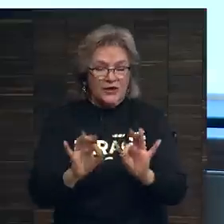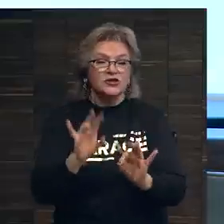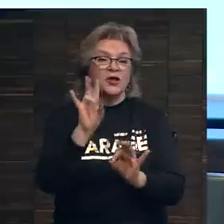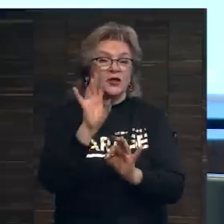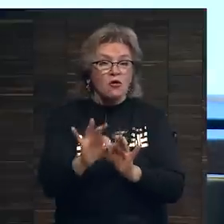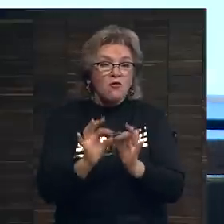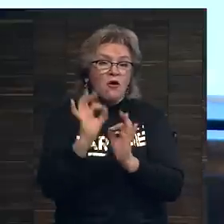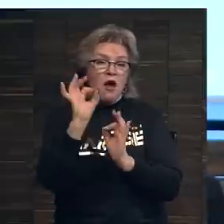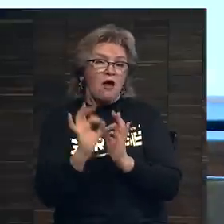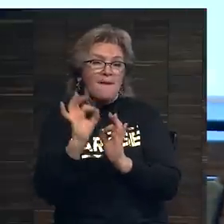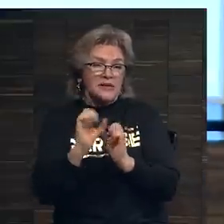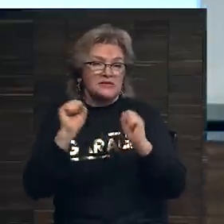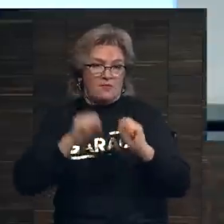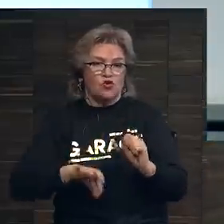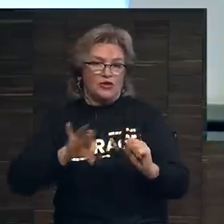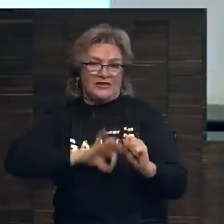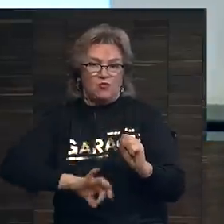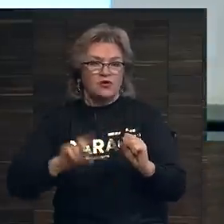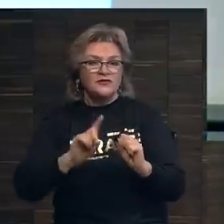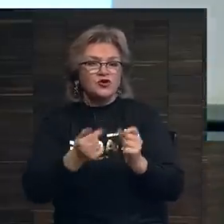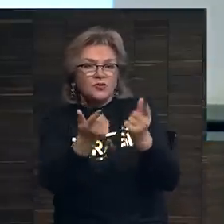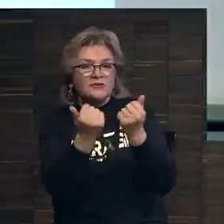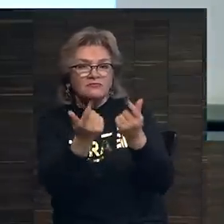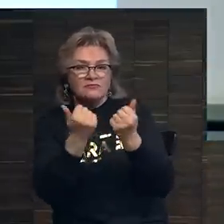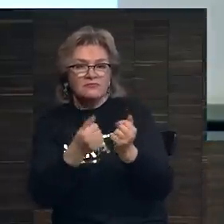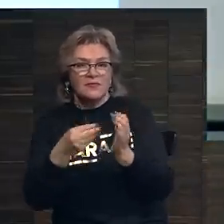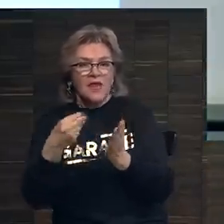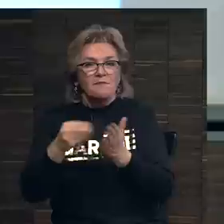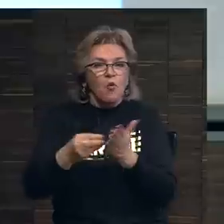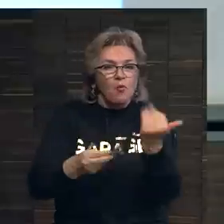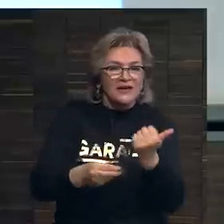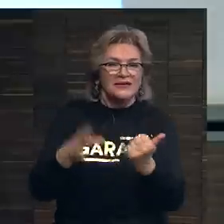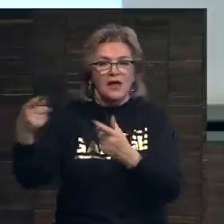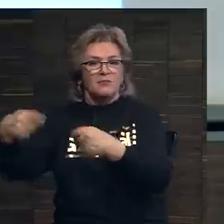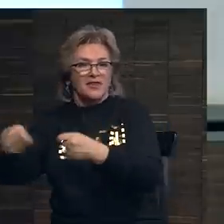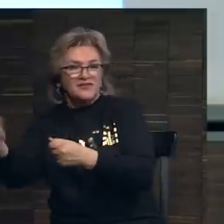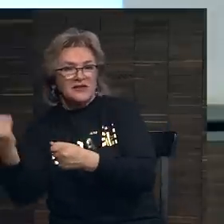но комиссии можно использовать как способ привлечения покупателей и продавцов,